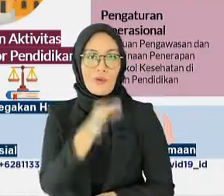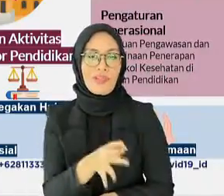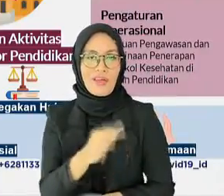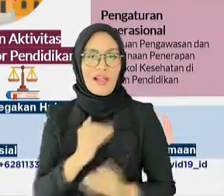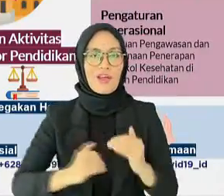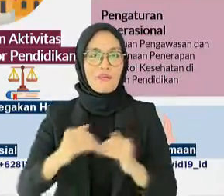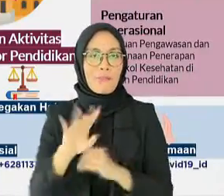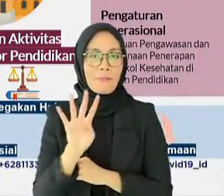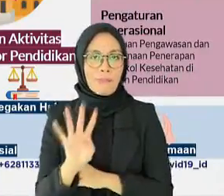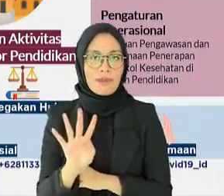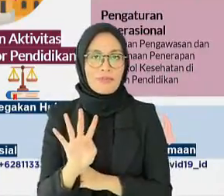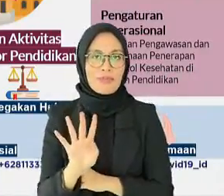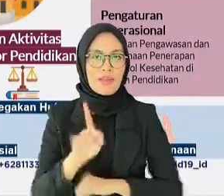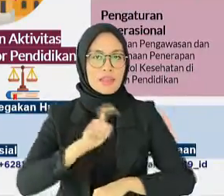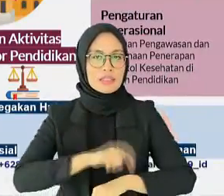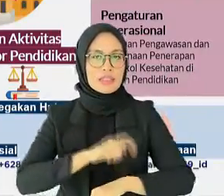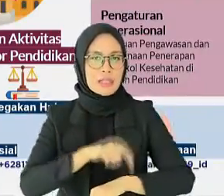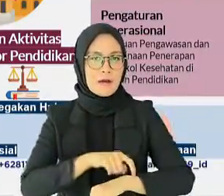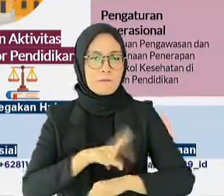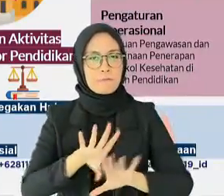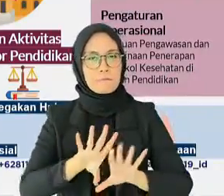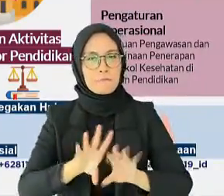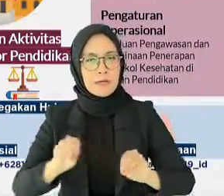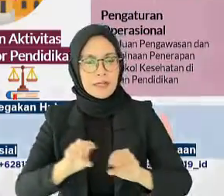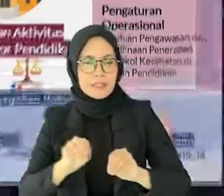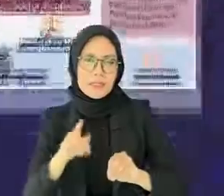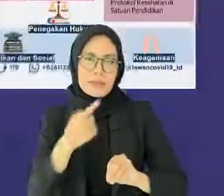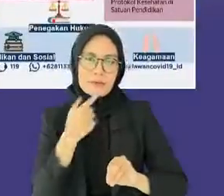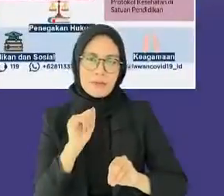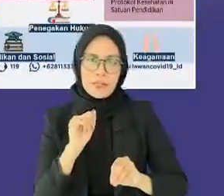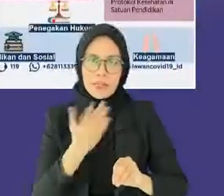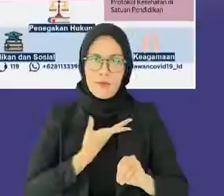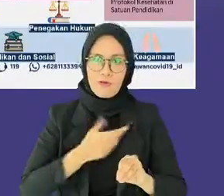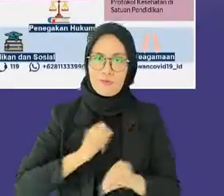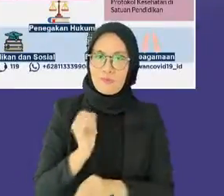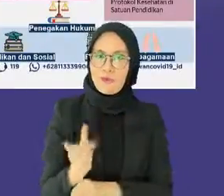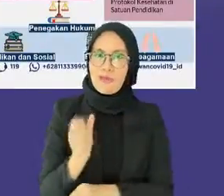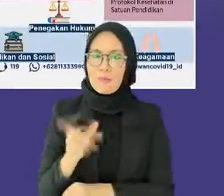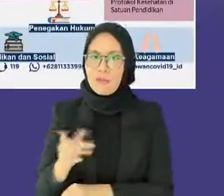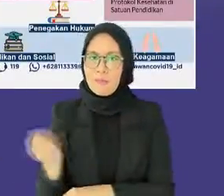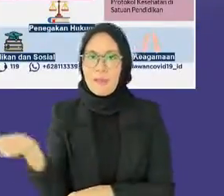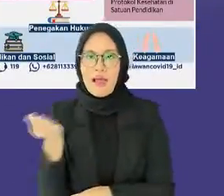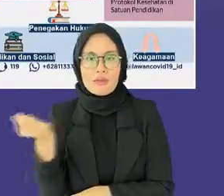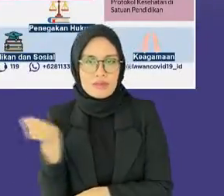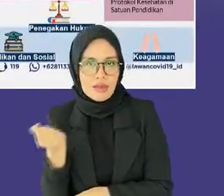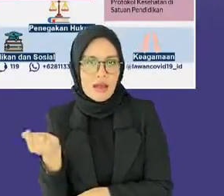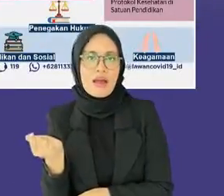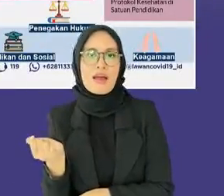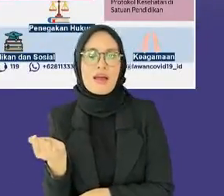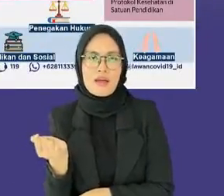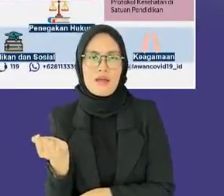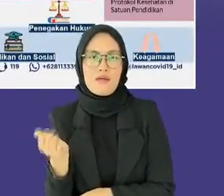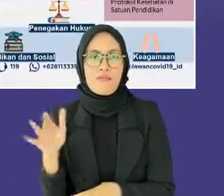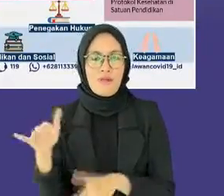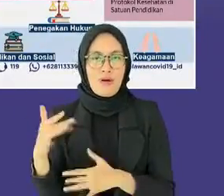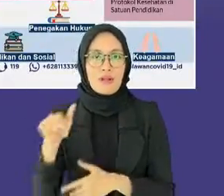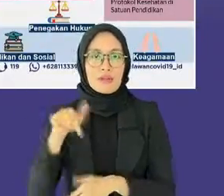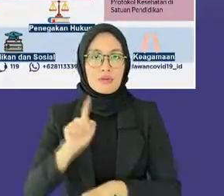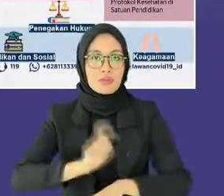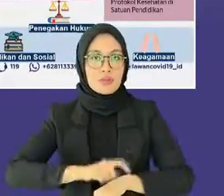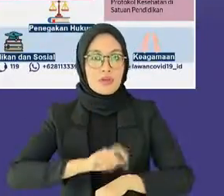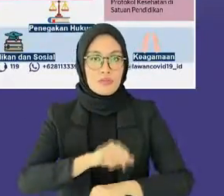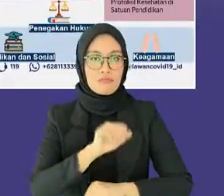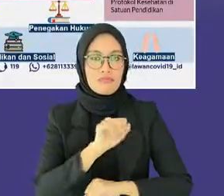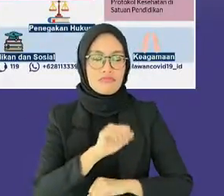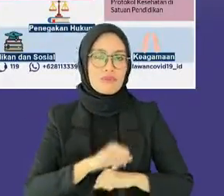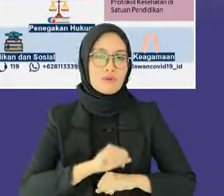perubahan jam operasional sektor perbelanjaan kebutuhan sehari-hari seperti supermarket menjadi pukul